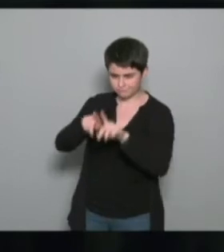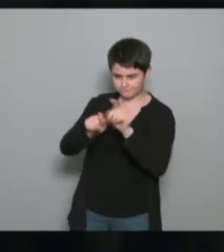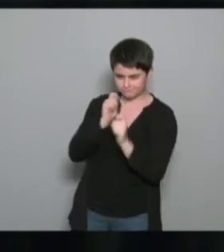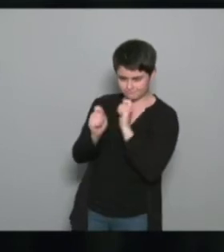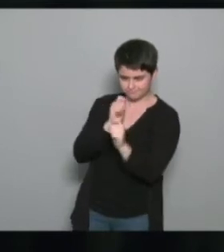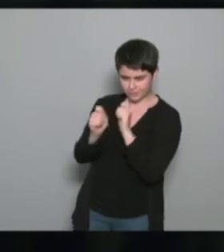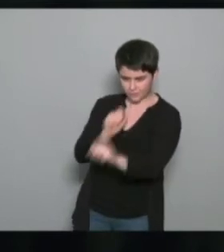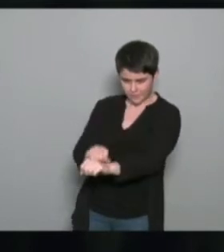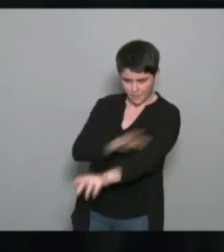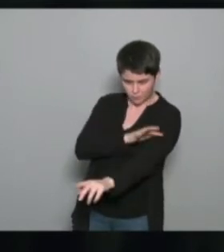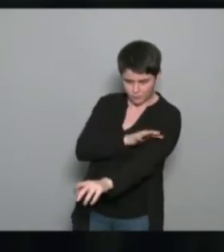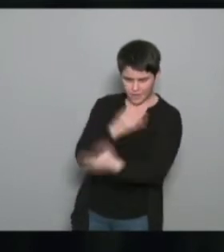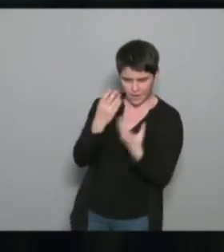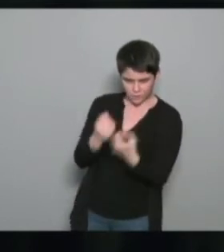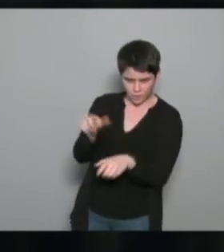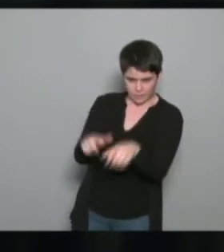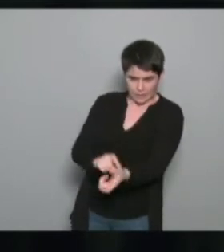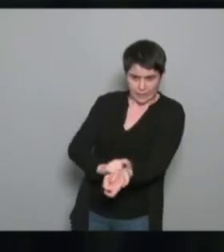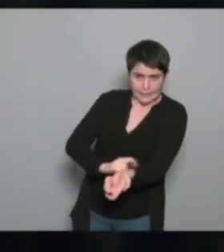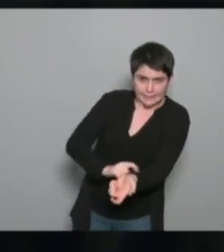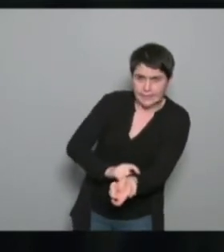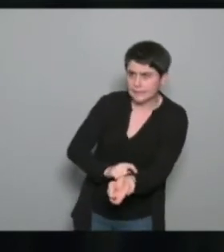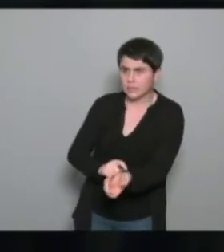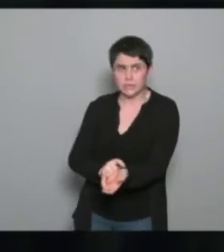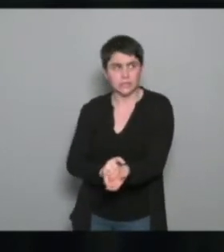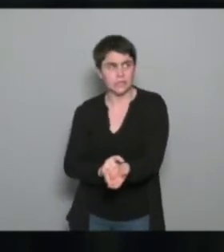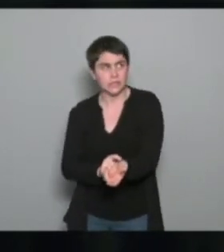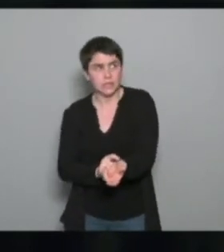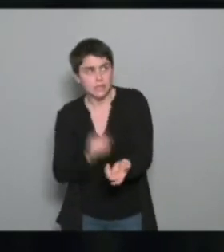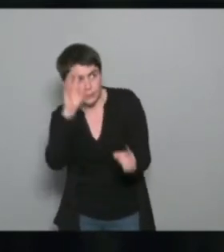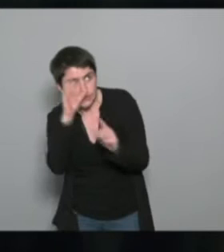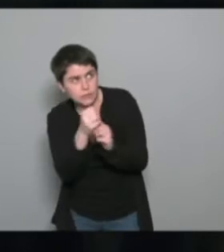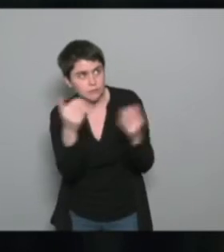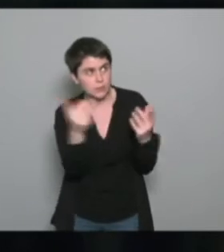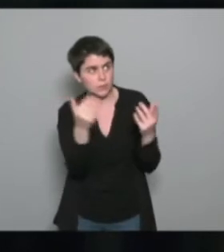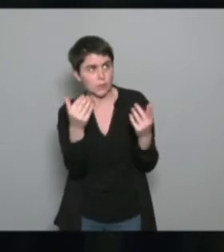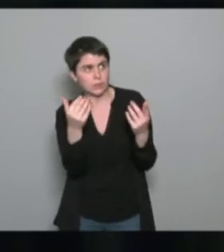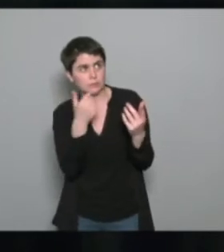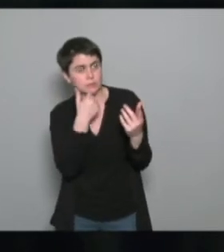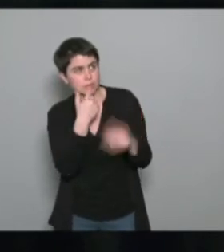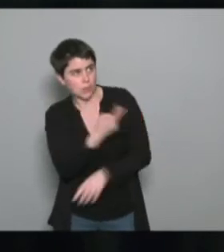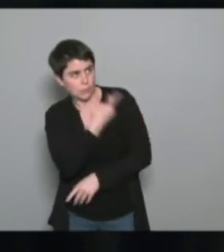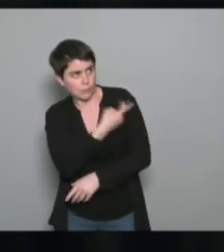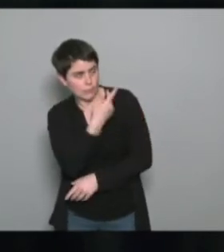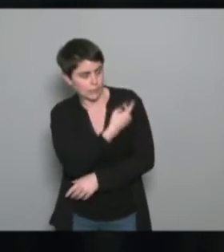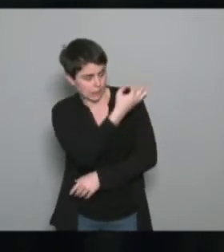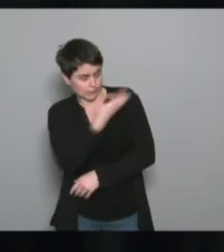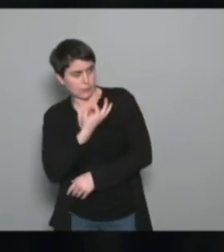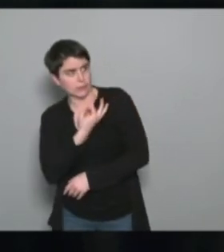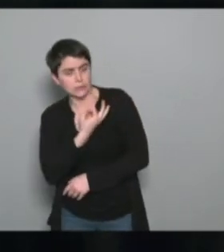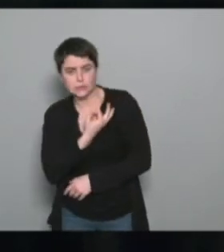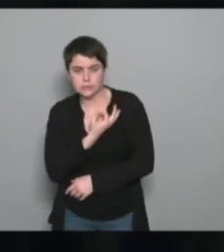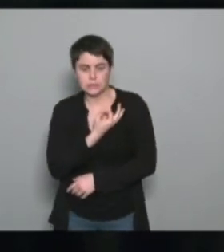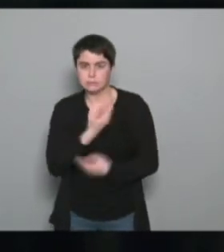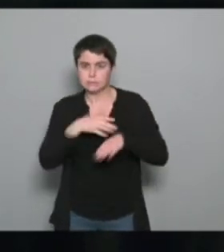souvent, sont stressées, ne savent pas trop à quoi s'attendre, parce que la prescription se fait sur un temps médical. Le médecin n'a pas